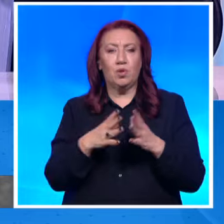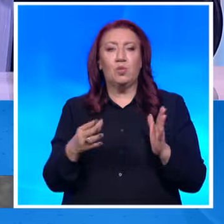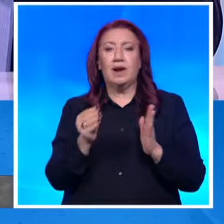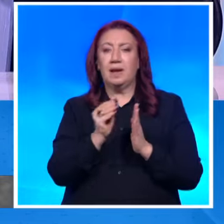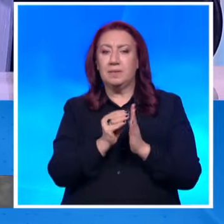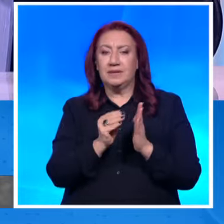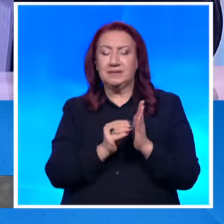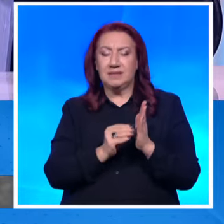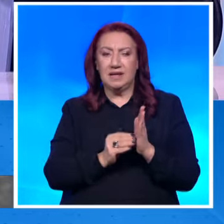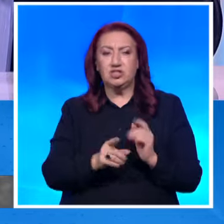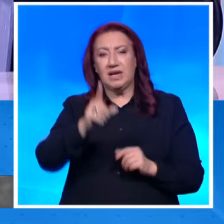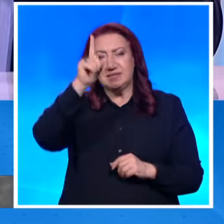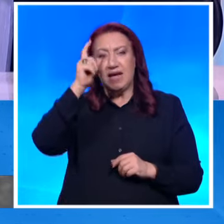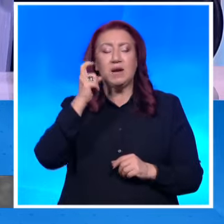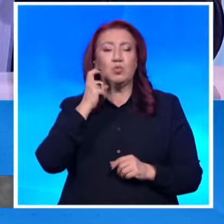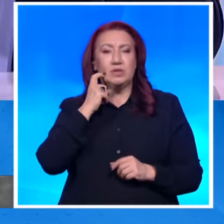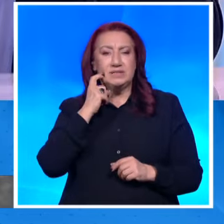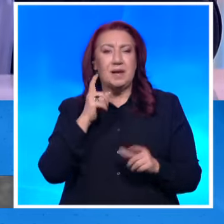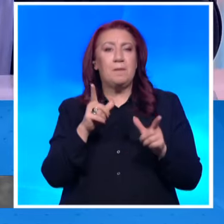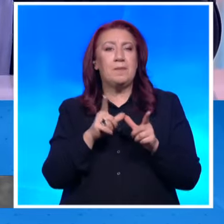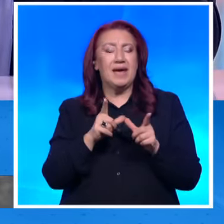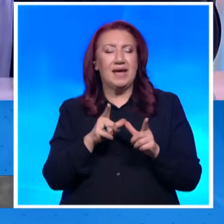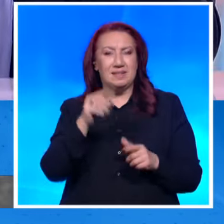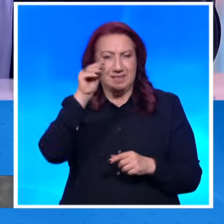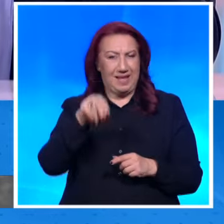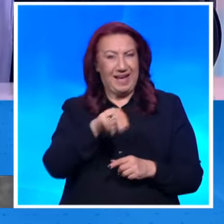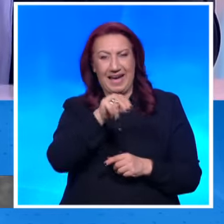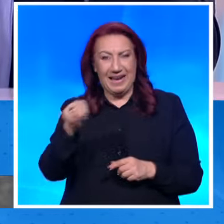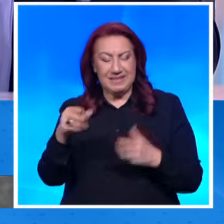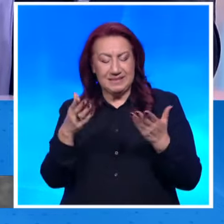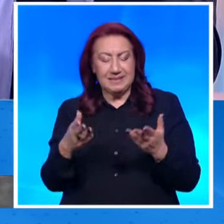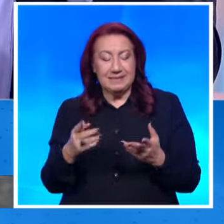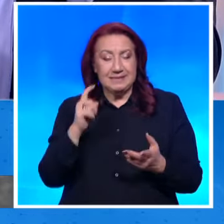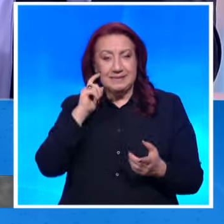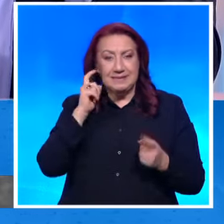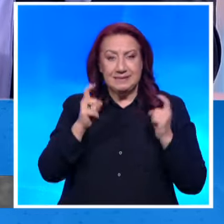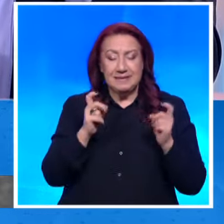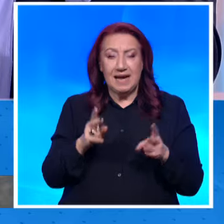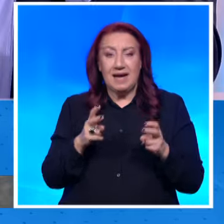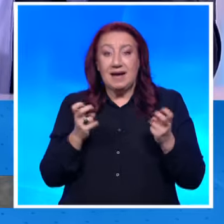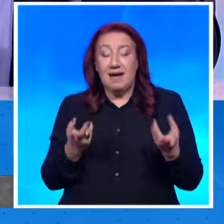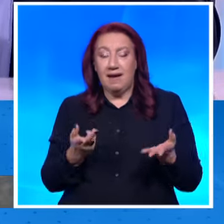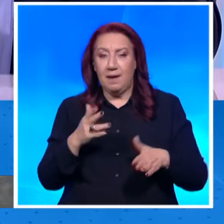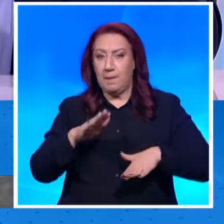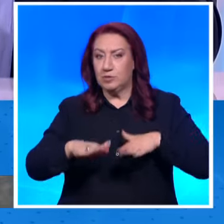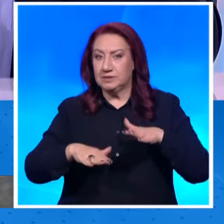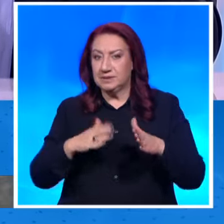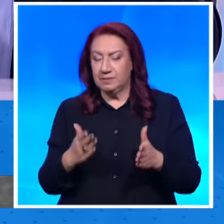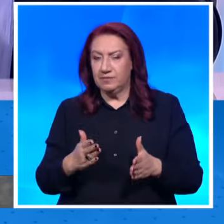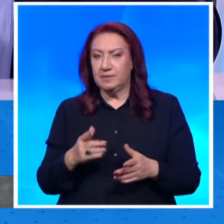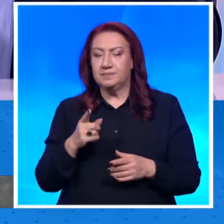Покръстител тогава, е била как да поступи. Защото държавата, замислете се, изборът е